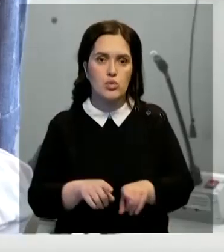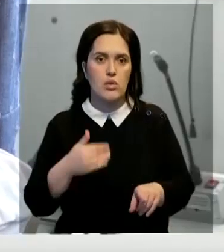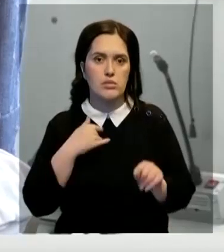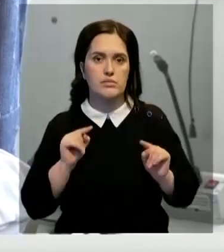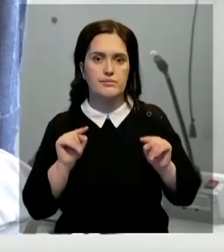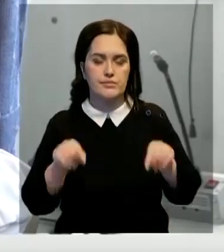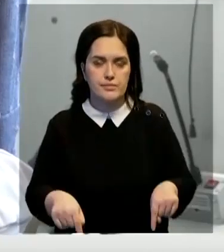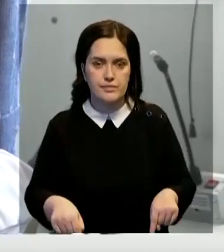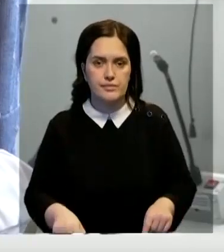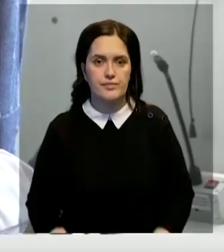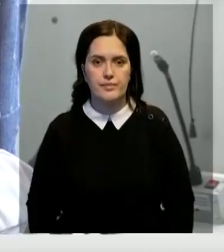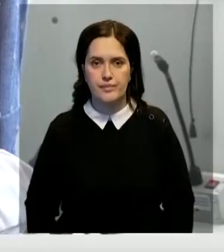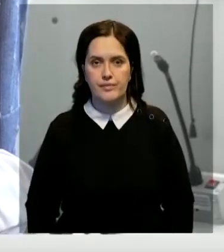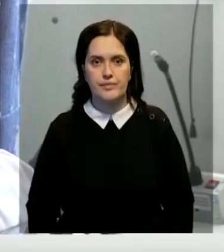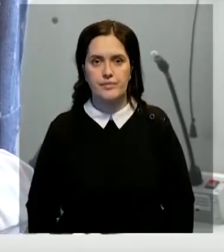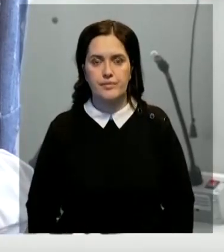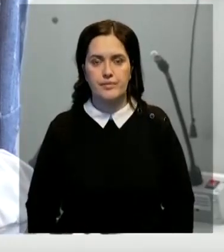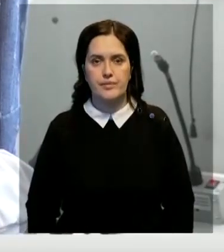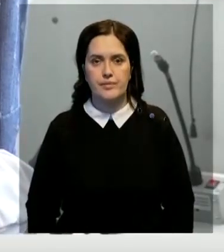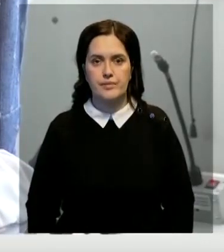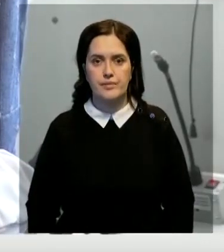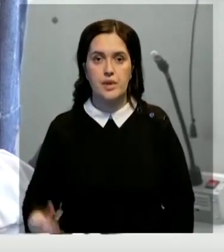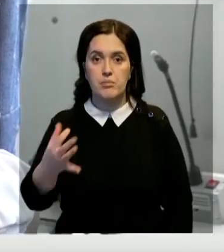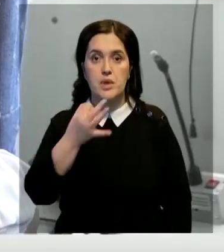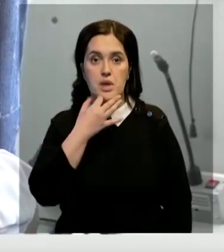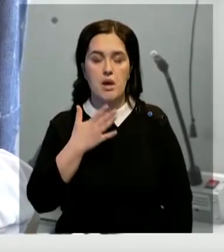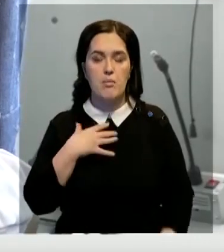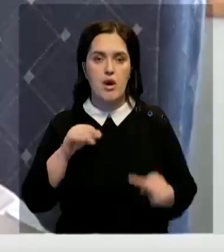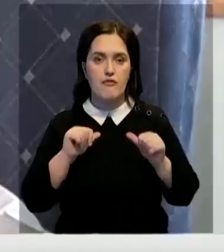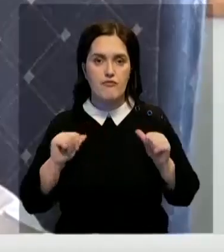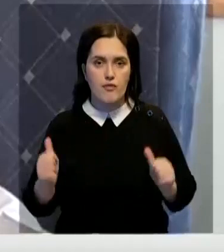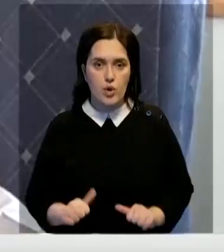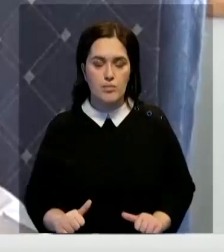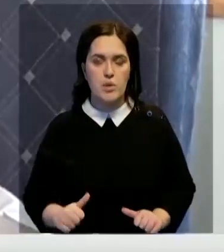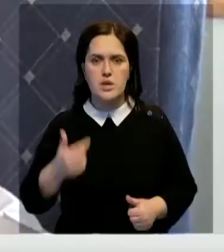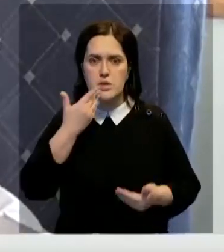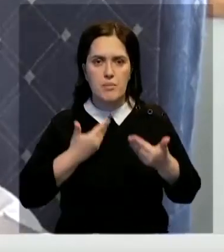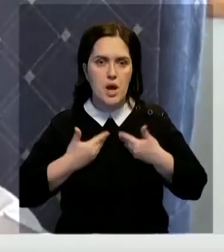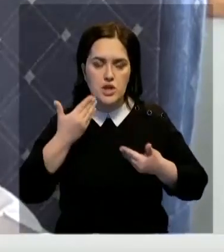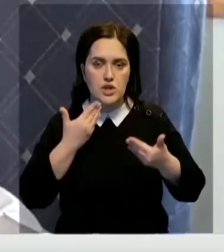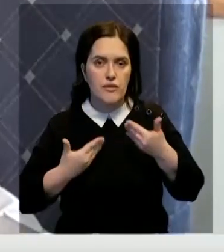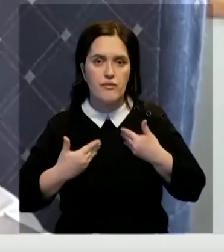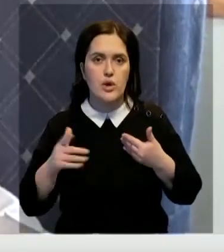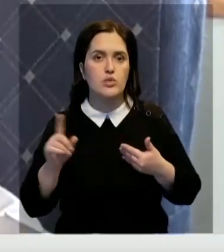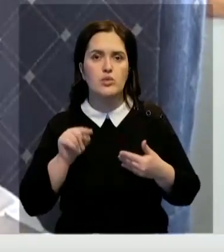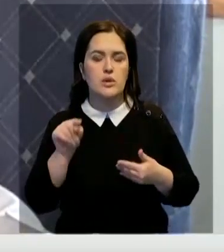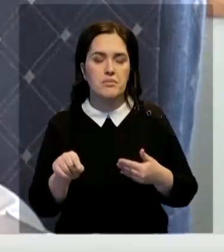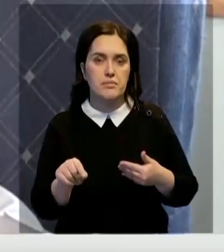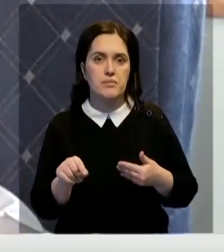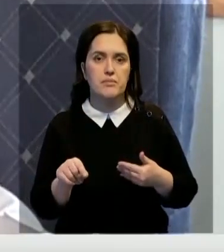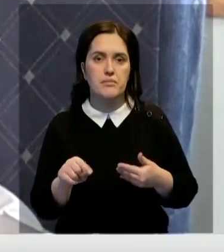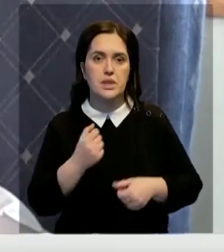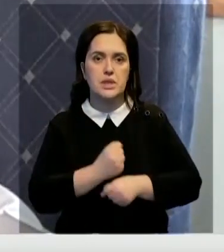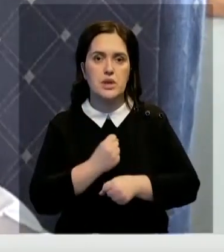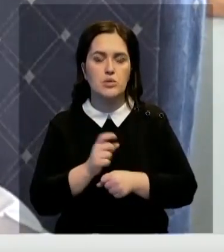стать моряками. Им нравится моя форма. И спрашивают, что там в